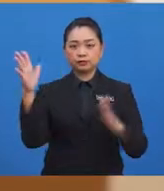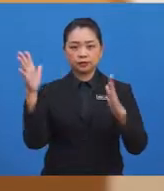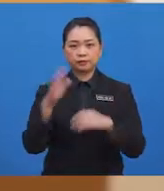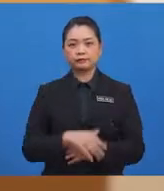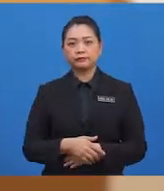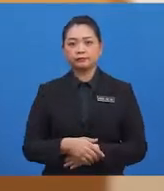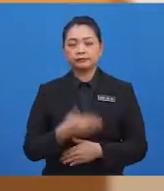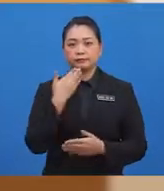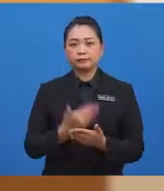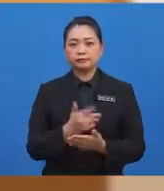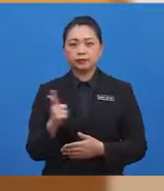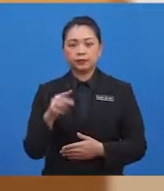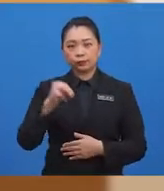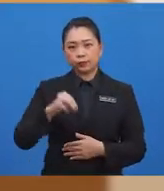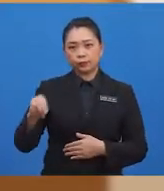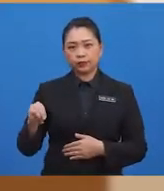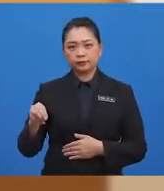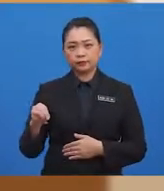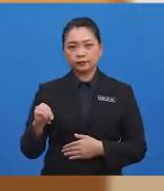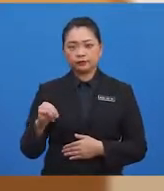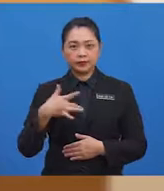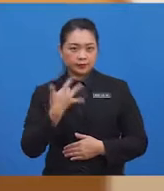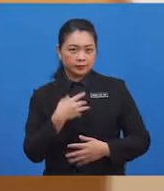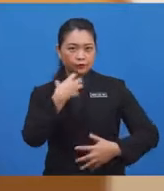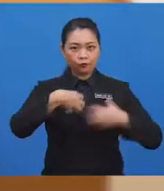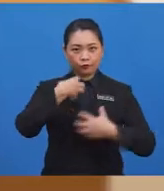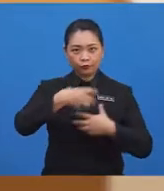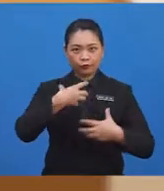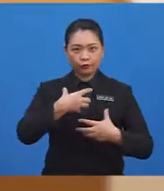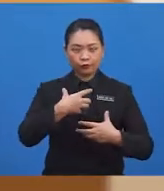Baiklah, murid-murid. Murid-murid rasa seronok tak?